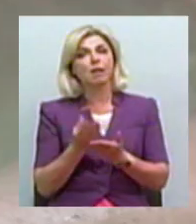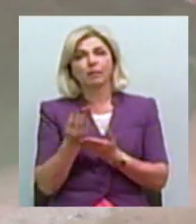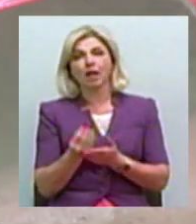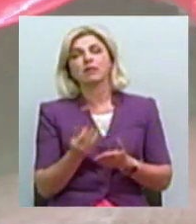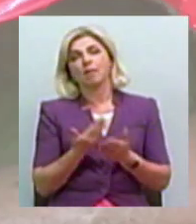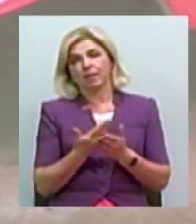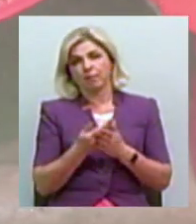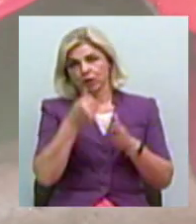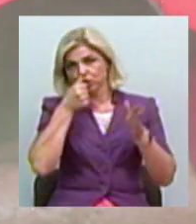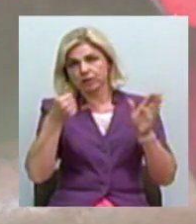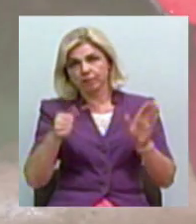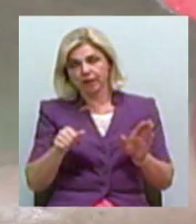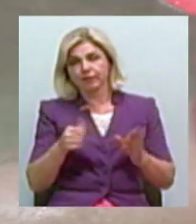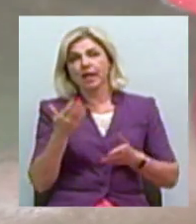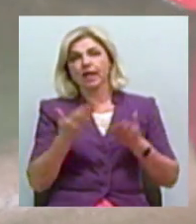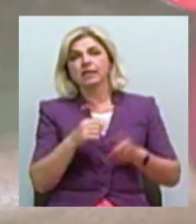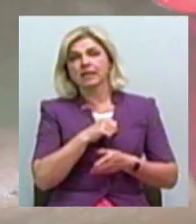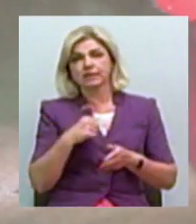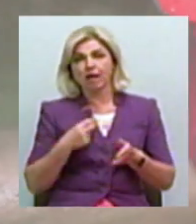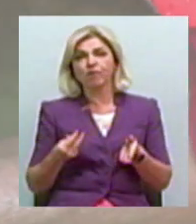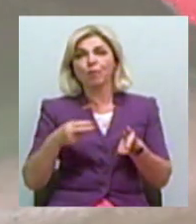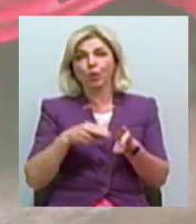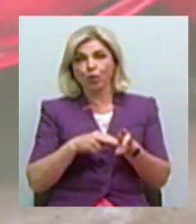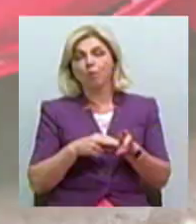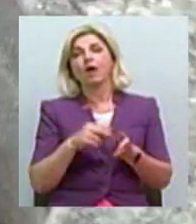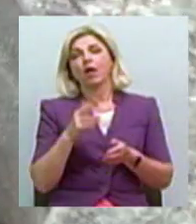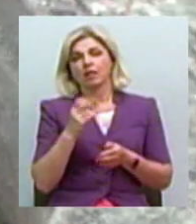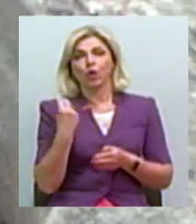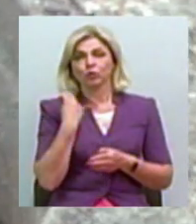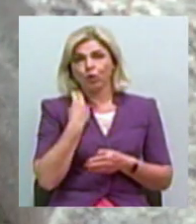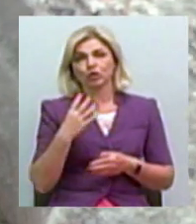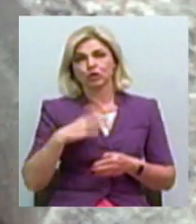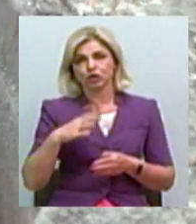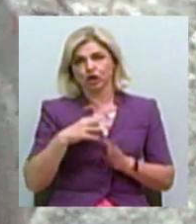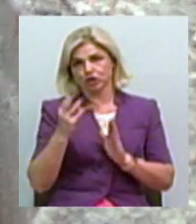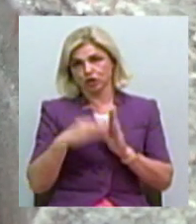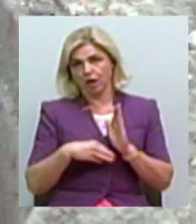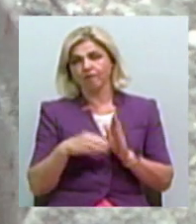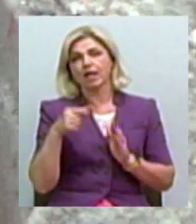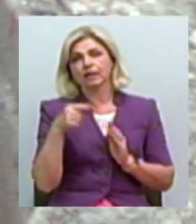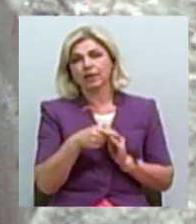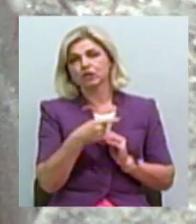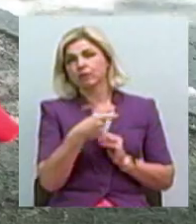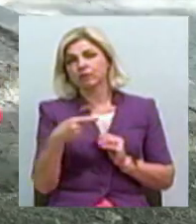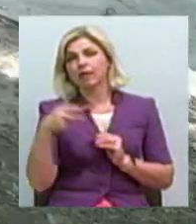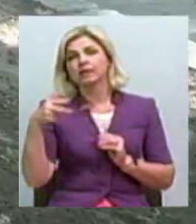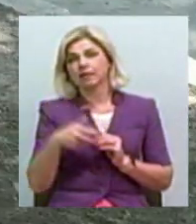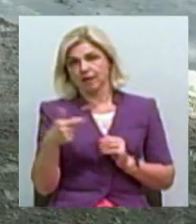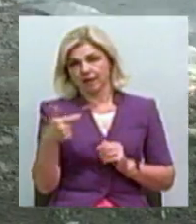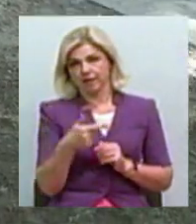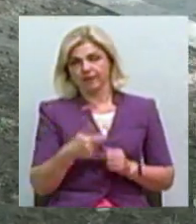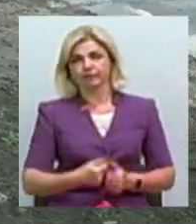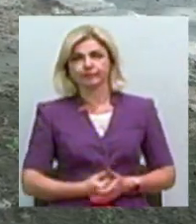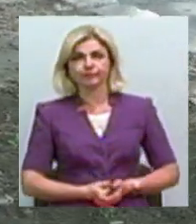У разі самовільного підключення опломбованих труб, на боржника очікуватиме штраф від тисячі до трьох тисяч гривень.